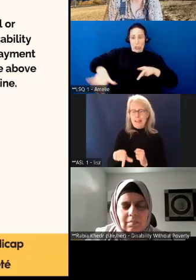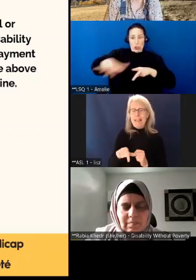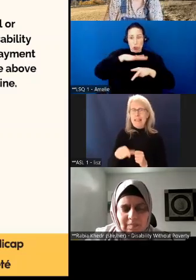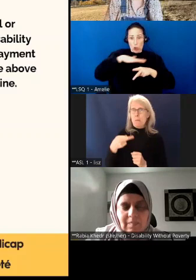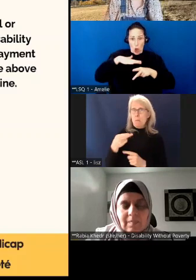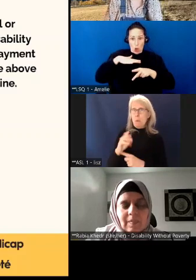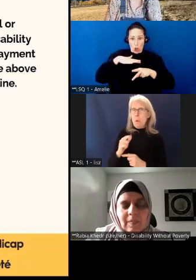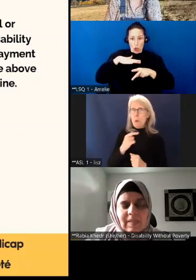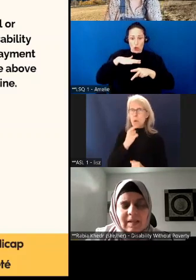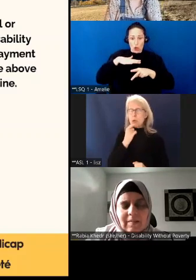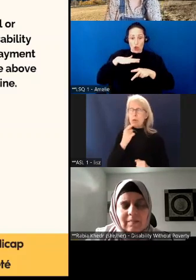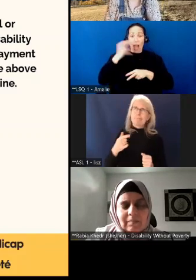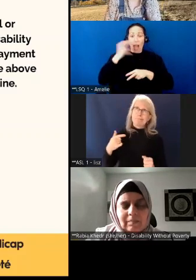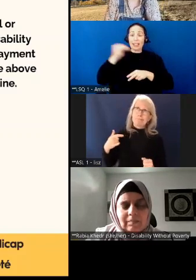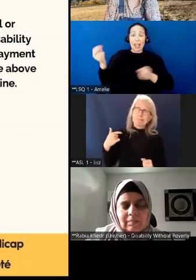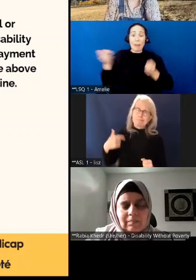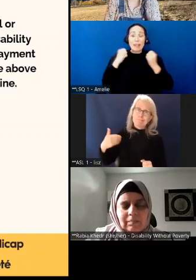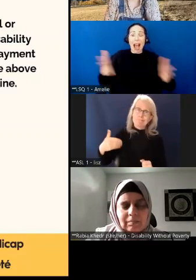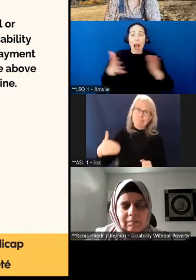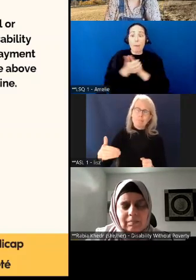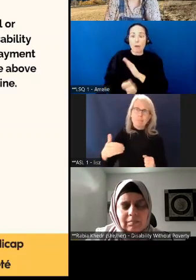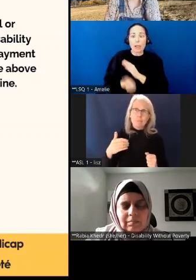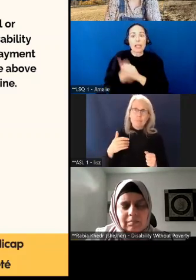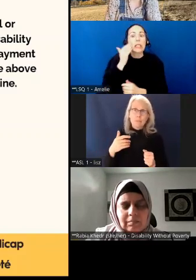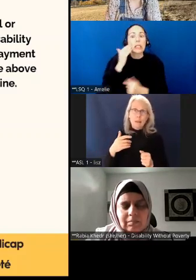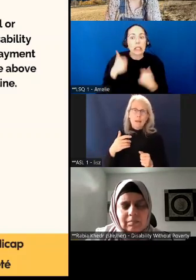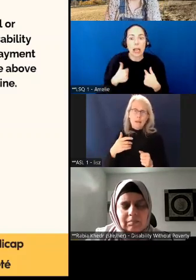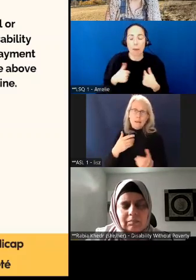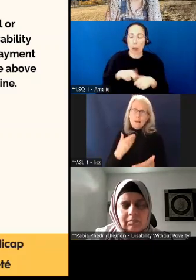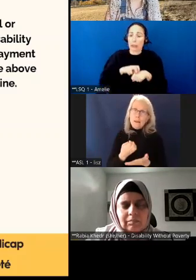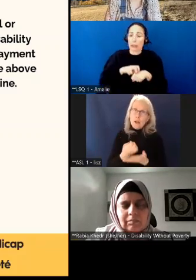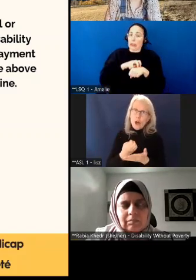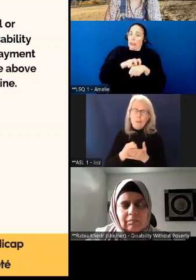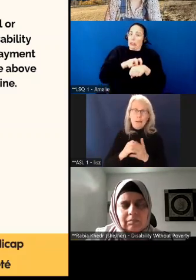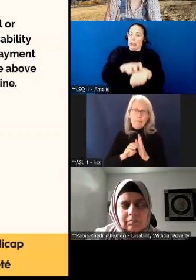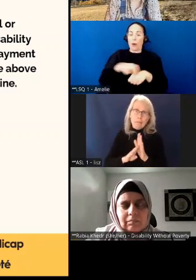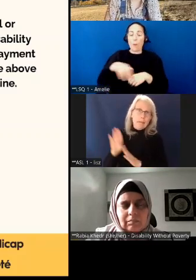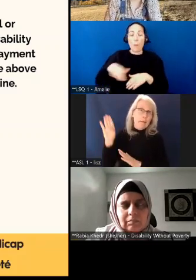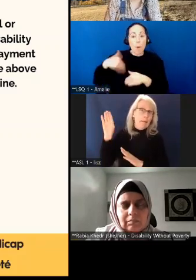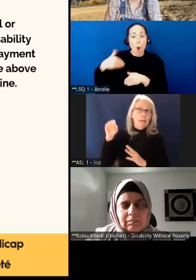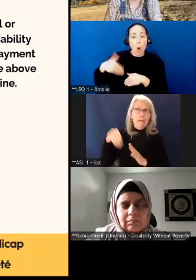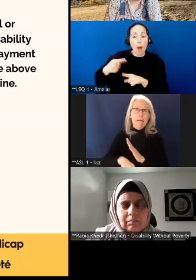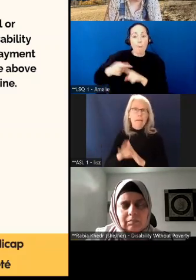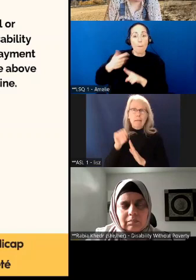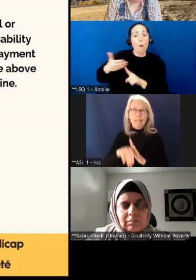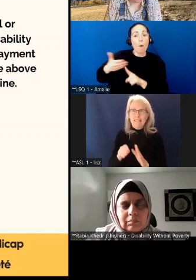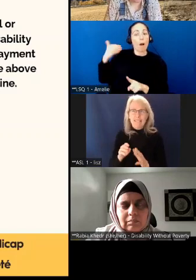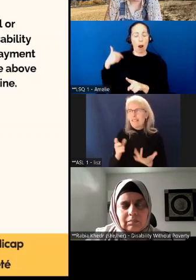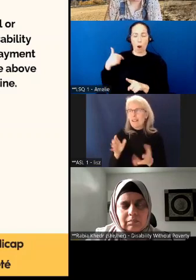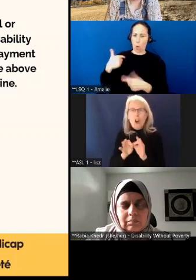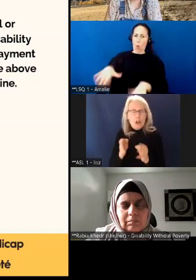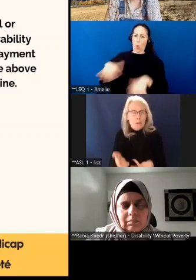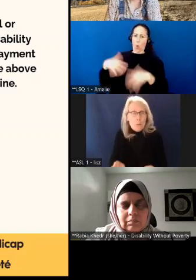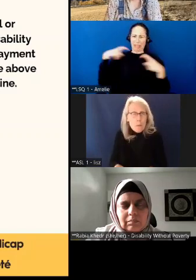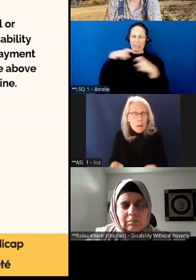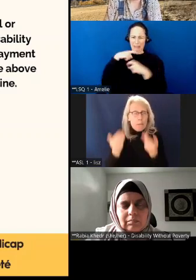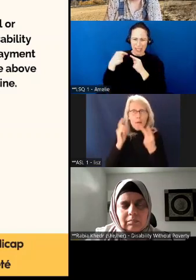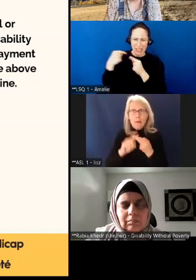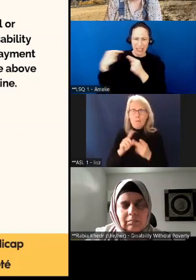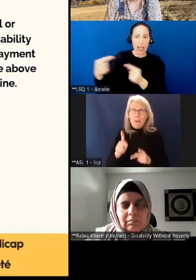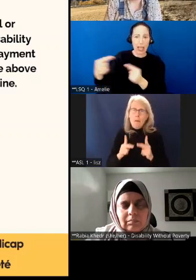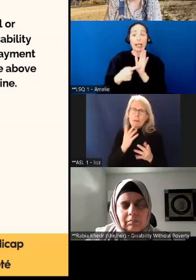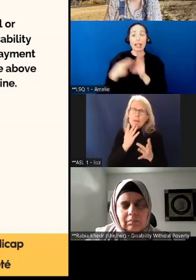pauvreté, savent que j'étais extrêmement nerveuse parce qu'au cours des derniers mois, nous avons vécu des moments difficiles. L